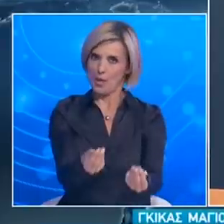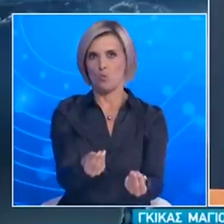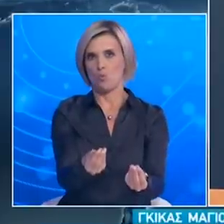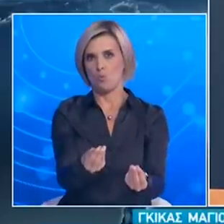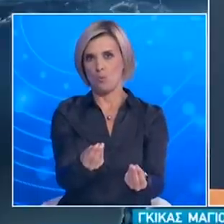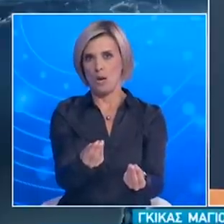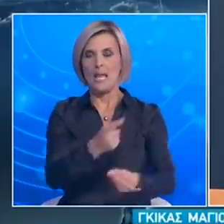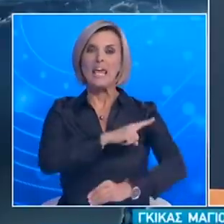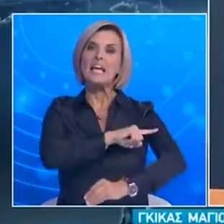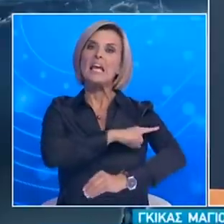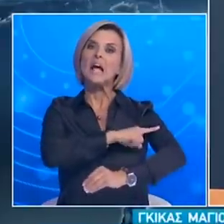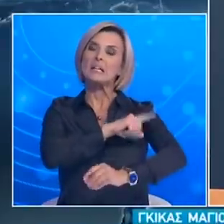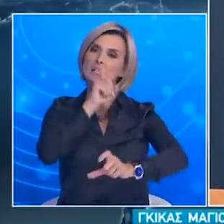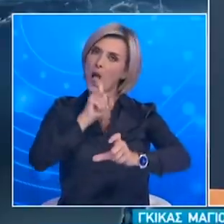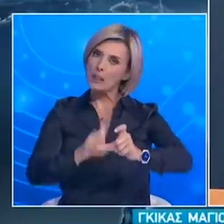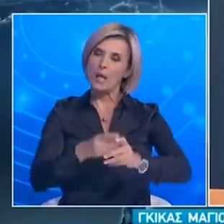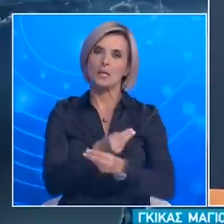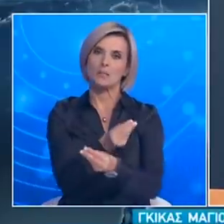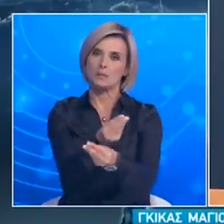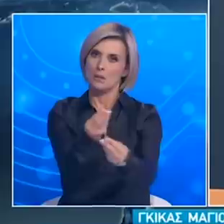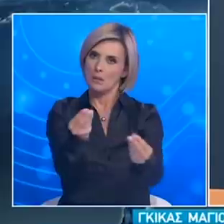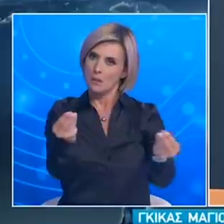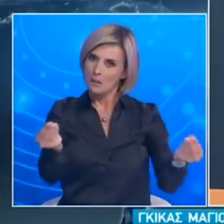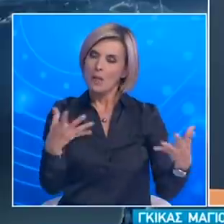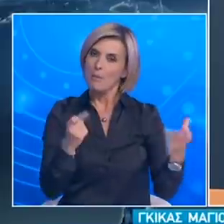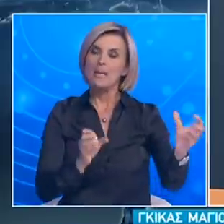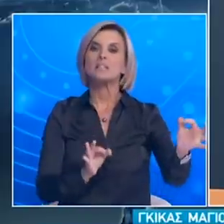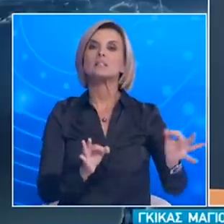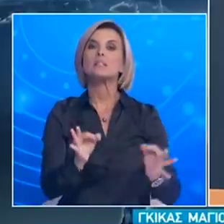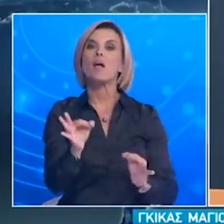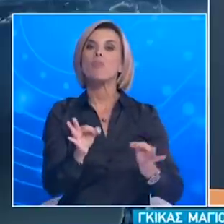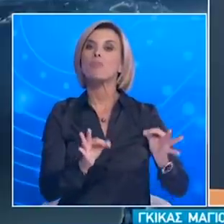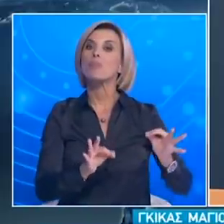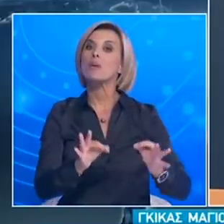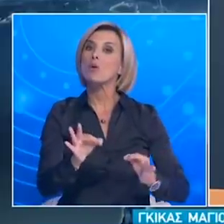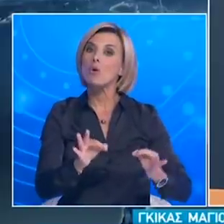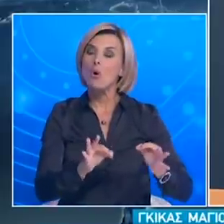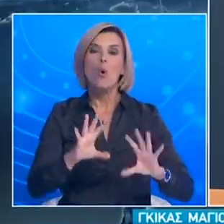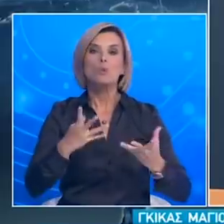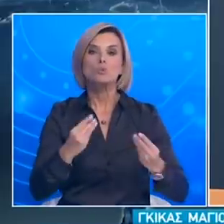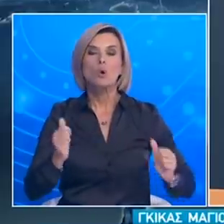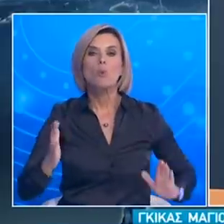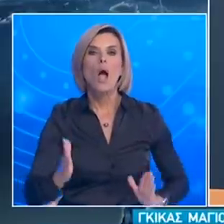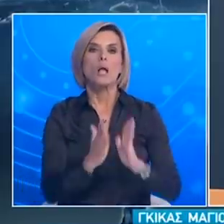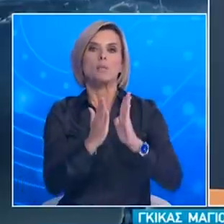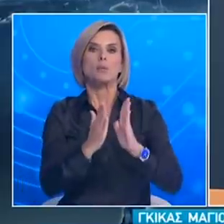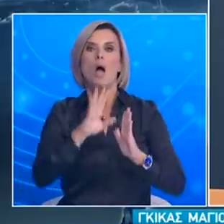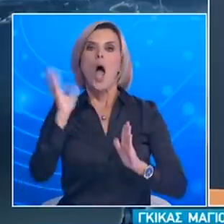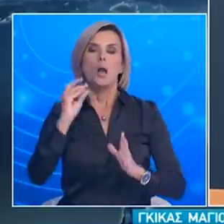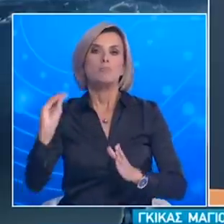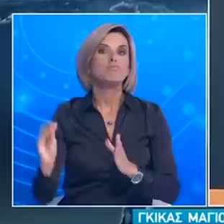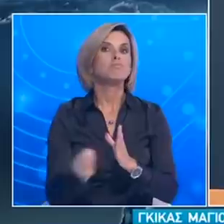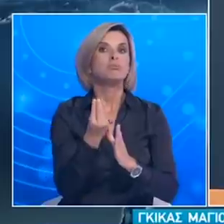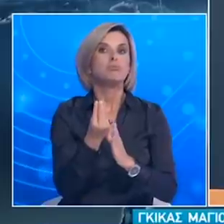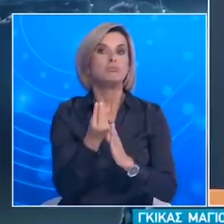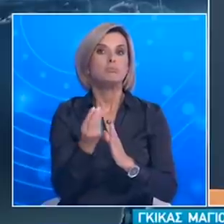ανάλογες ιατρικές εταιρείες Και θα υπάρξει και σχέδια, όπως γνωρίζω, ακόμα για την αντιμετώπιση κρούσματος σε σχολείο